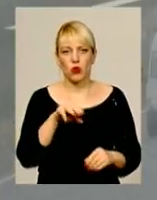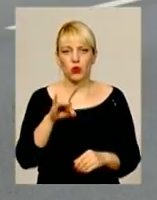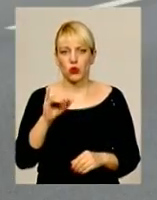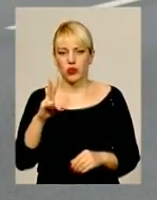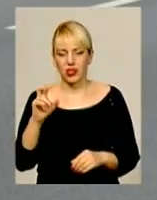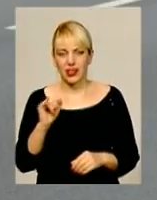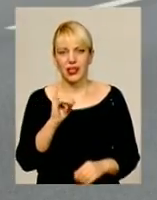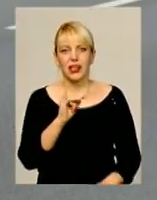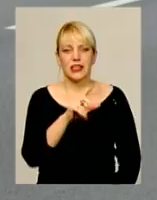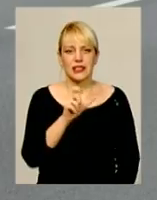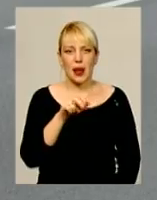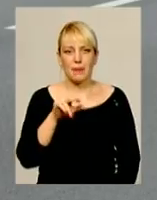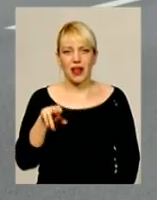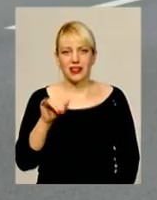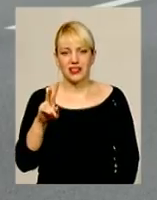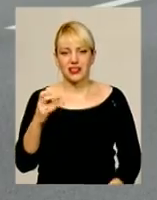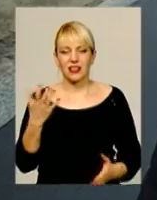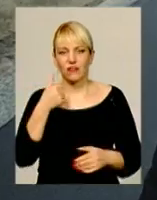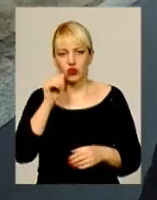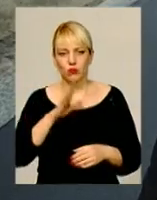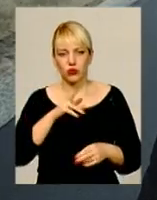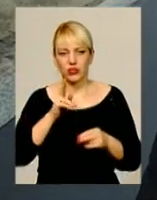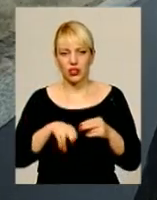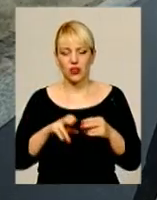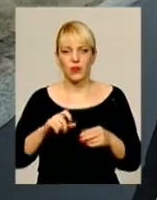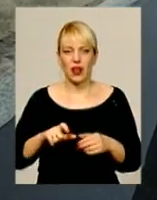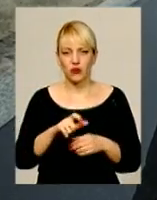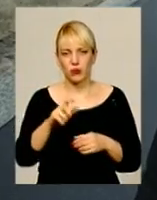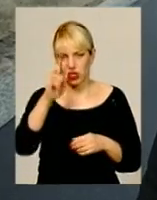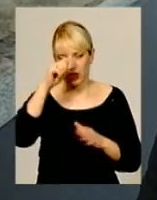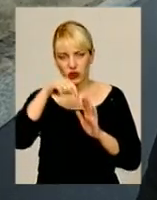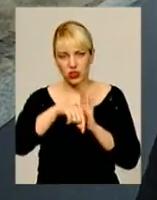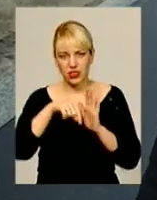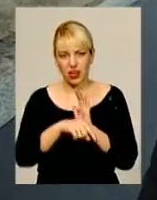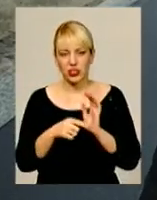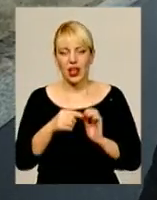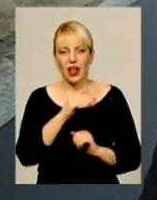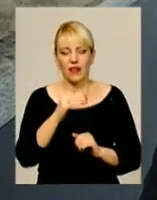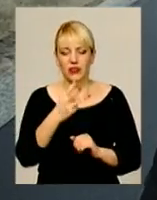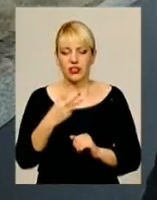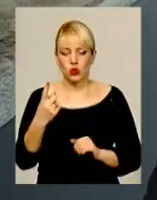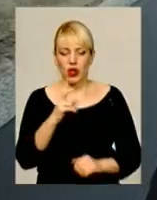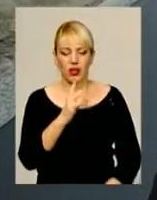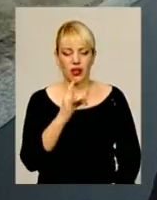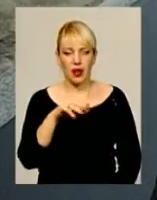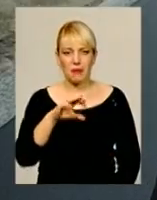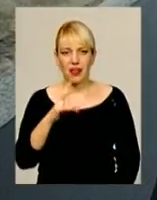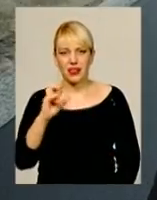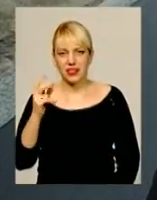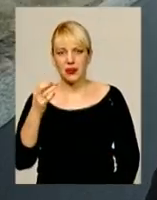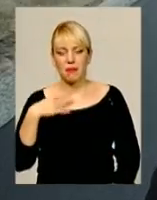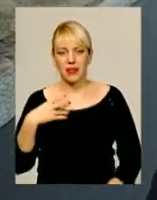-Западинці, які буквально вчора були закінчені. На автомобільній дорозі державного значення Р-32, Кременець, Біла церква.